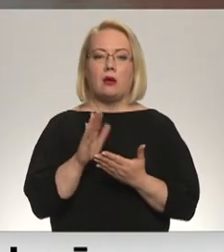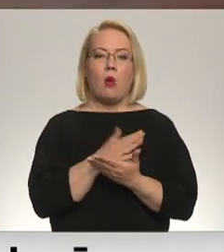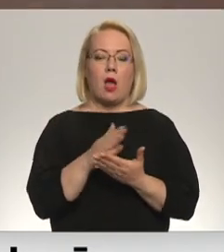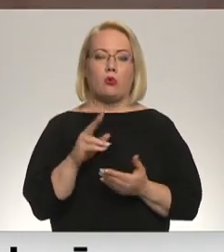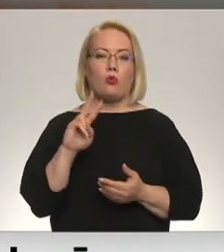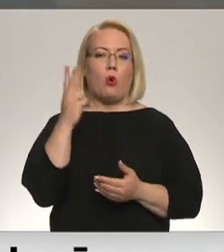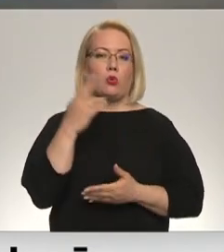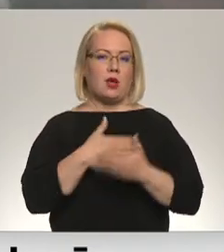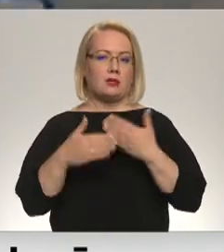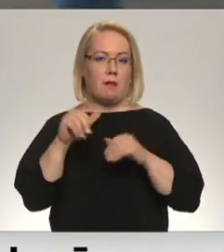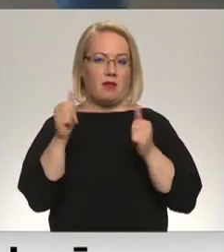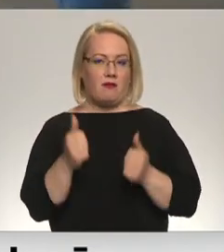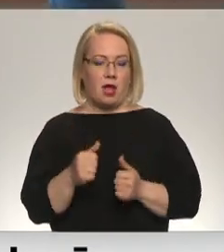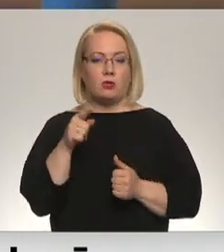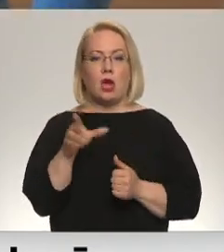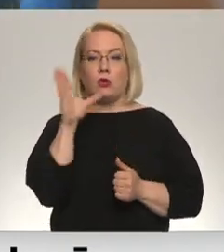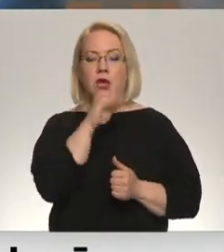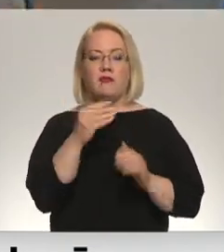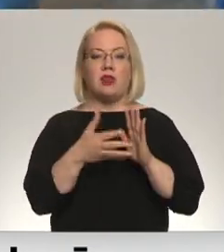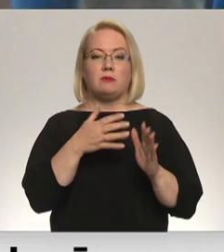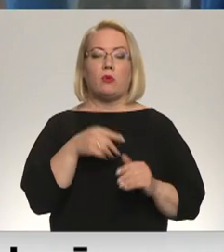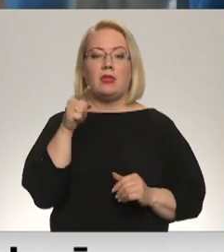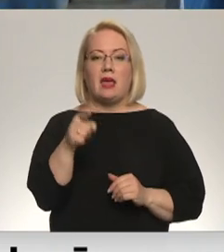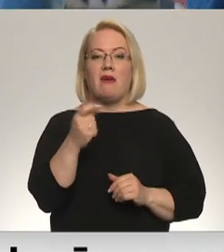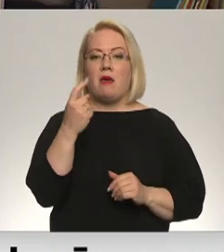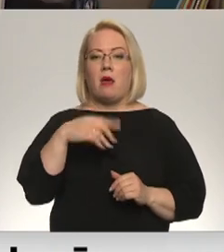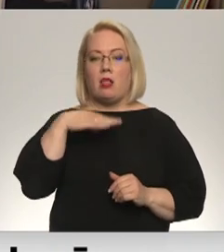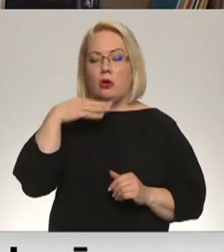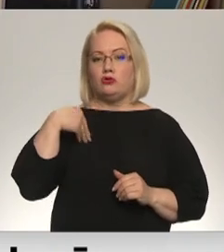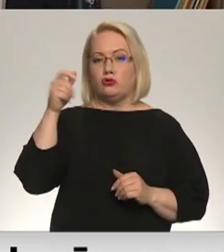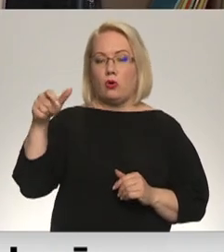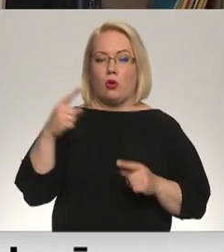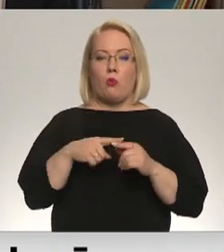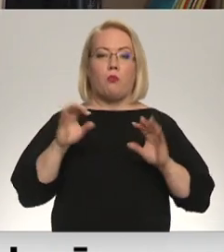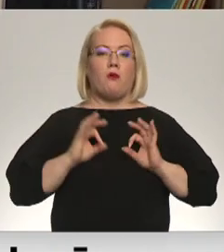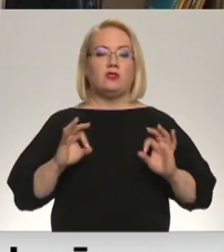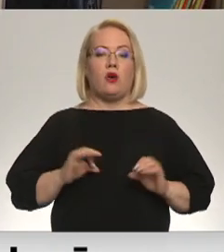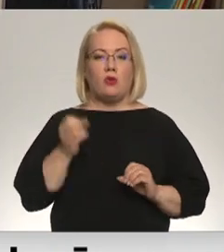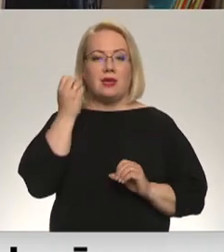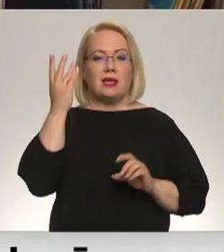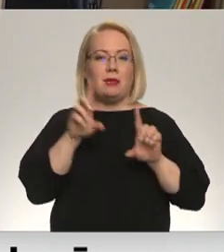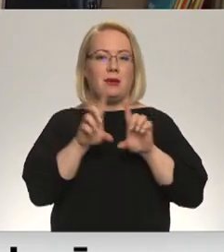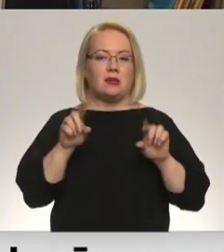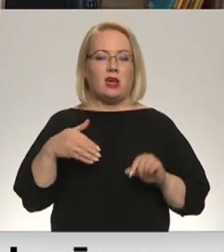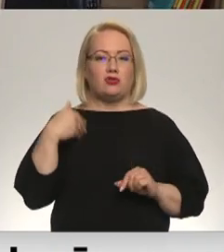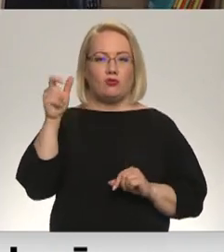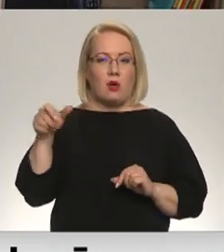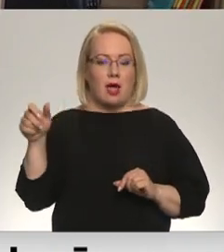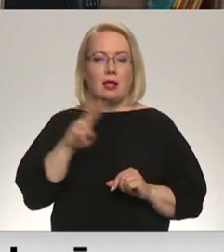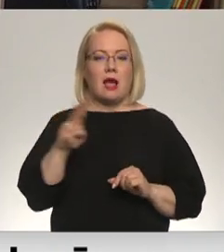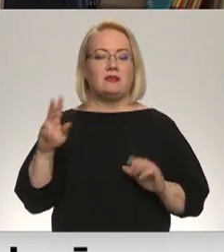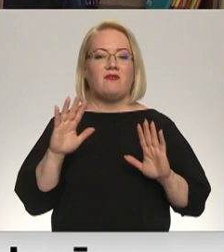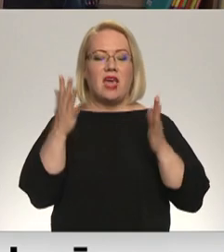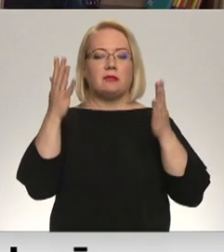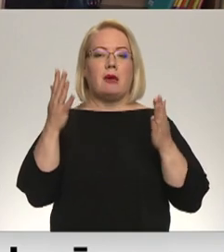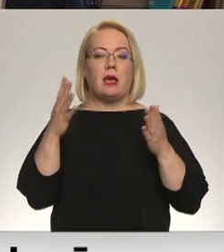veidu. Šādu iespēju var izmantot tie 11. klase skolēnu un profesionālo izglītības iestāžu audzēkņi, kur ir veiksmīgi pabeiguši mācību